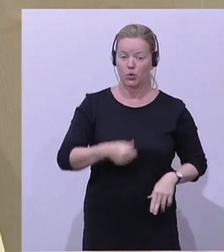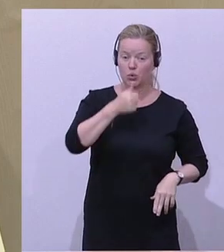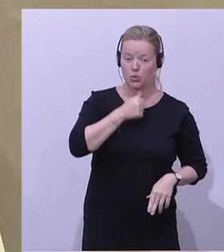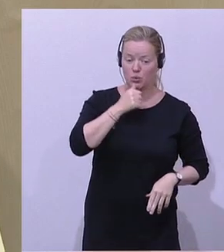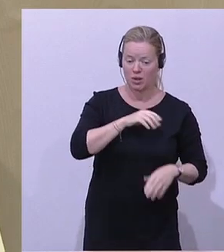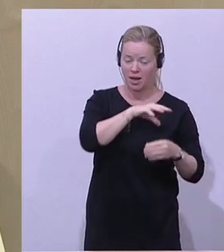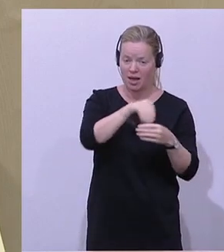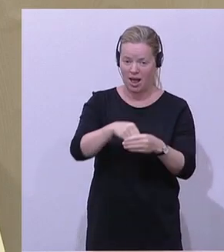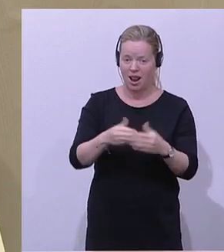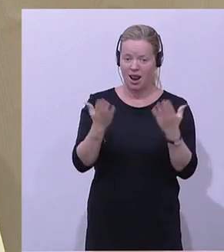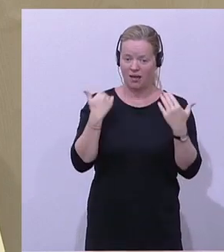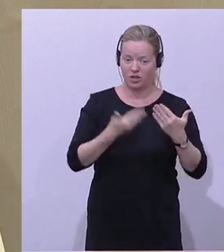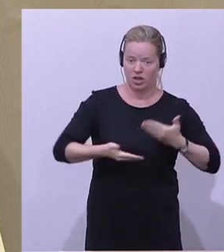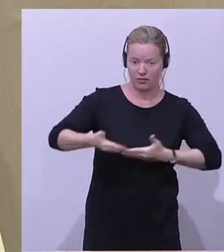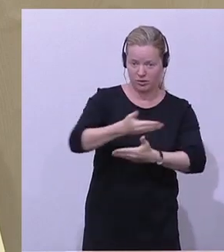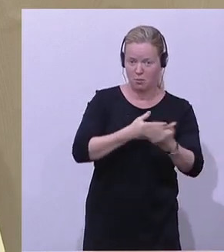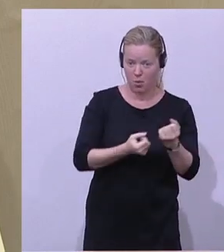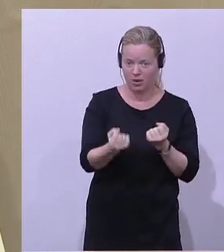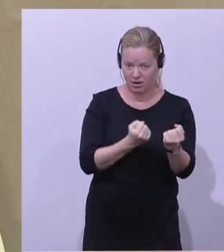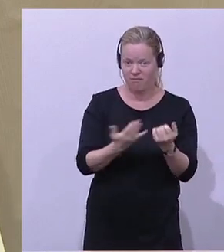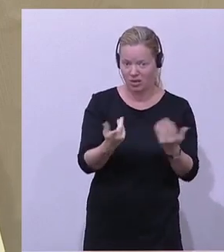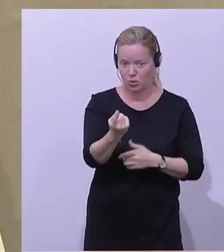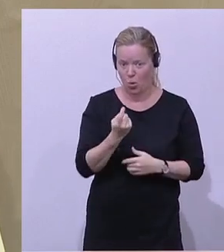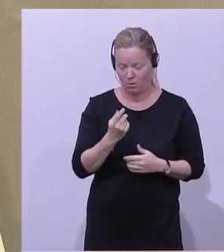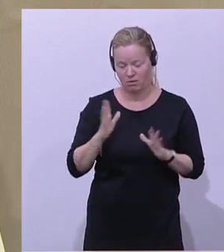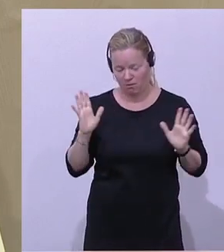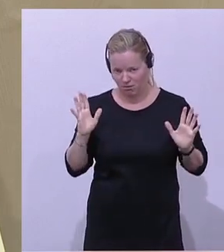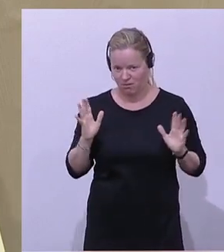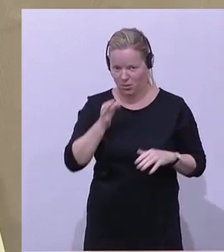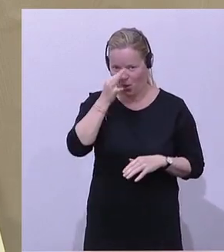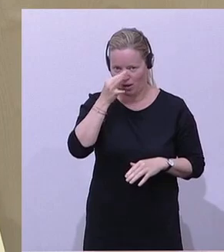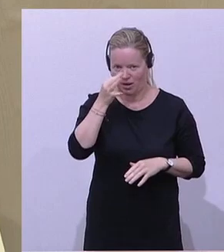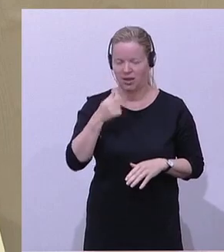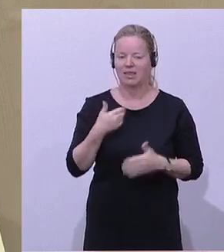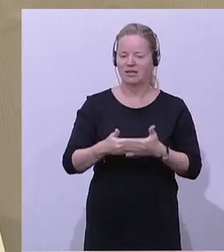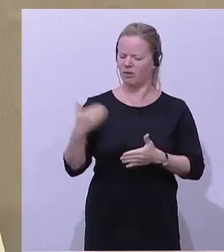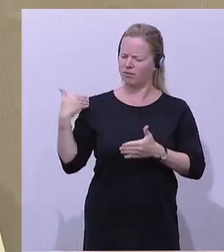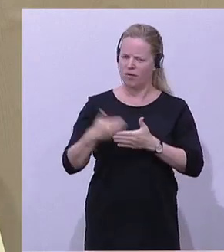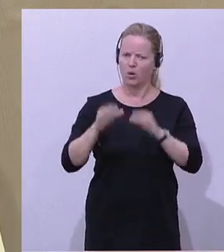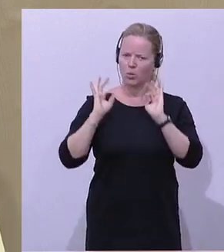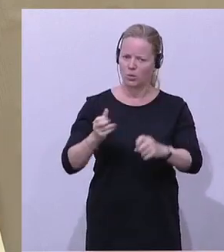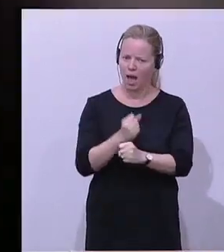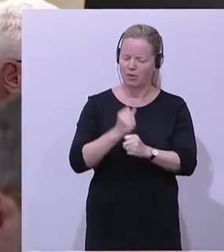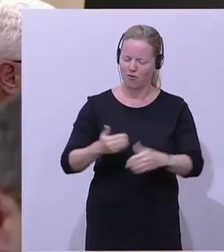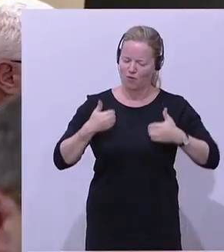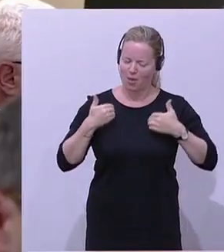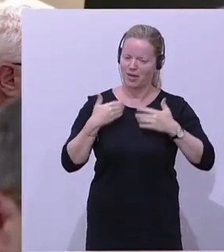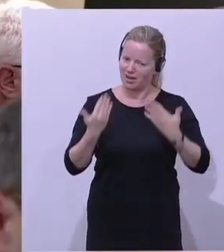plötzlich Landwirtschaftspolitik machen. Deshalb, wir haben gut gearbeitet und ich freue mich, dass es in der Form weitergehen kann.